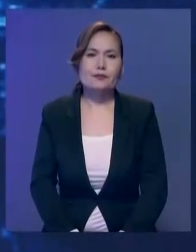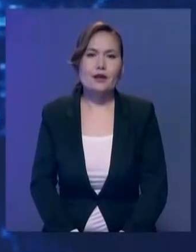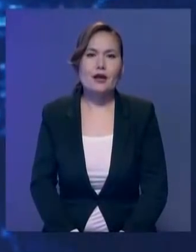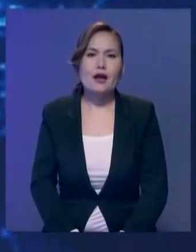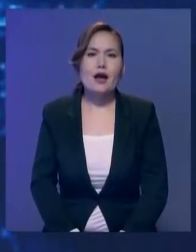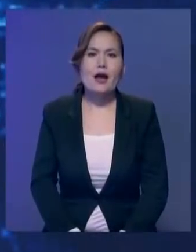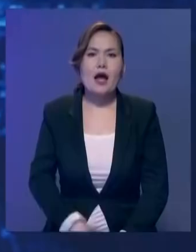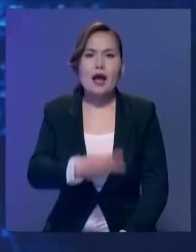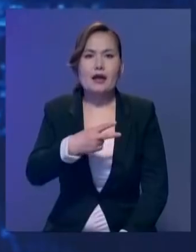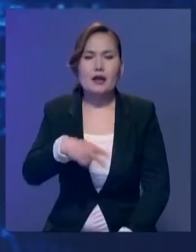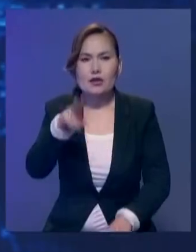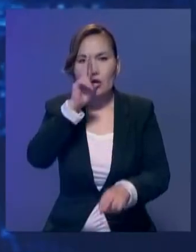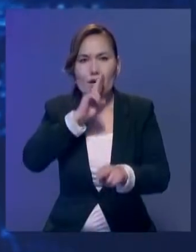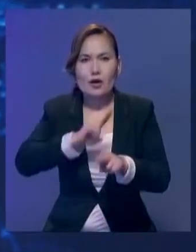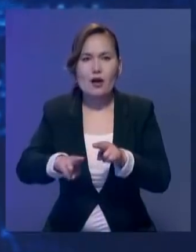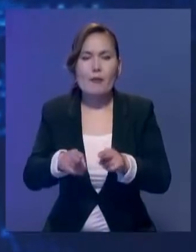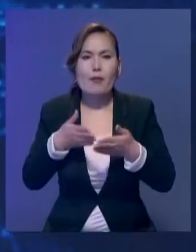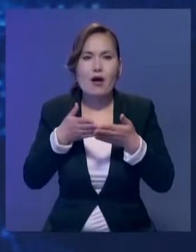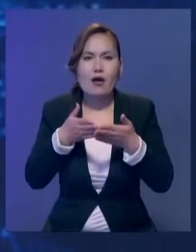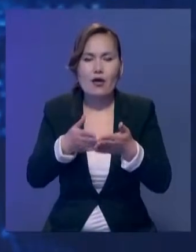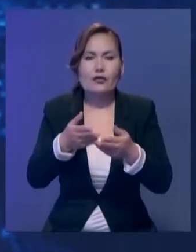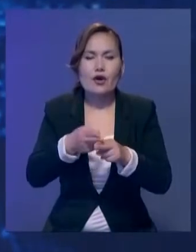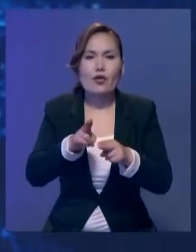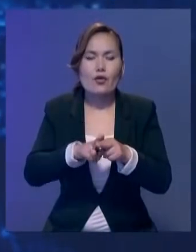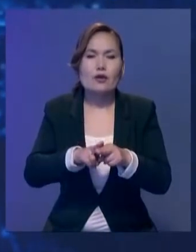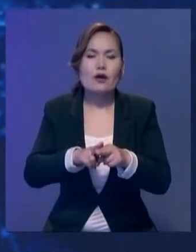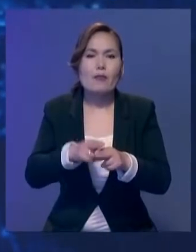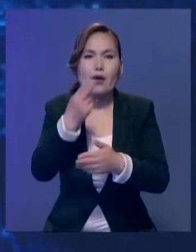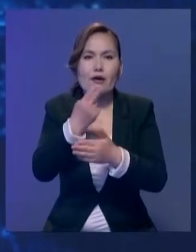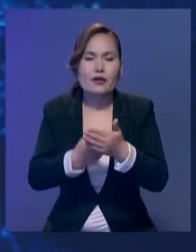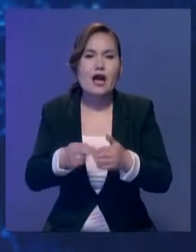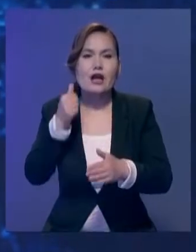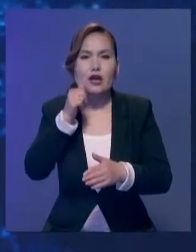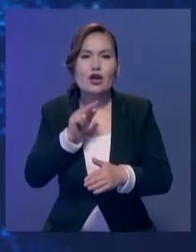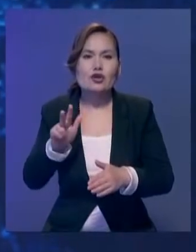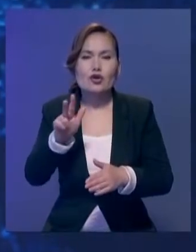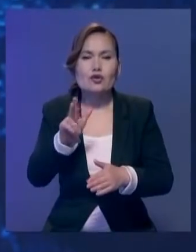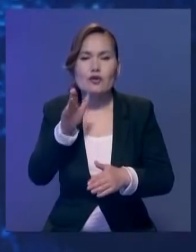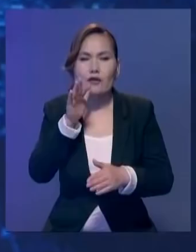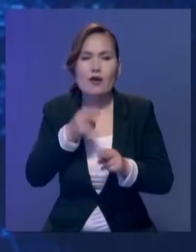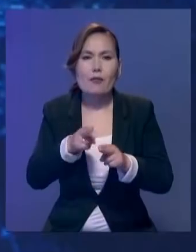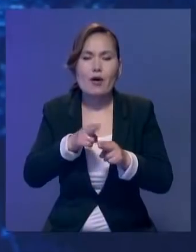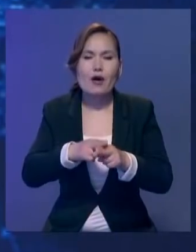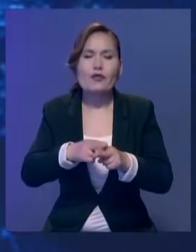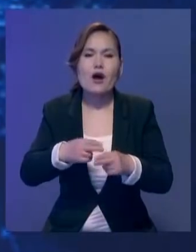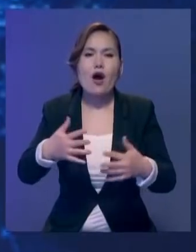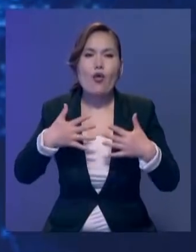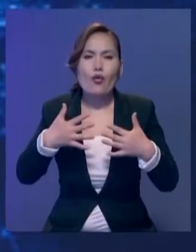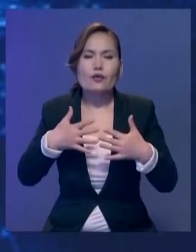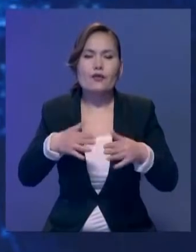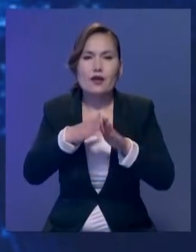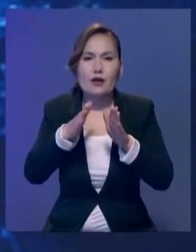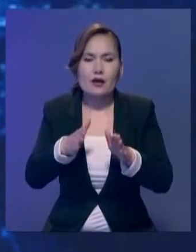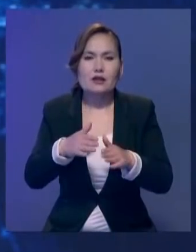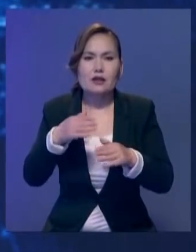Индонезияда жоғалған сүнгі үр қайықтағы оттегі ертен күндізгі сағат үштінгезінде таусылуы мүмкін. Сондықтан теніштілердің